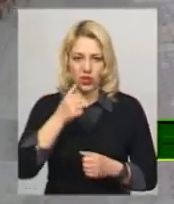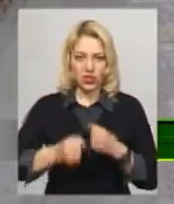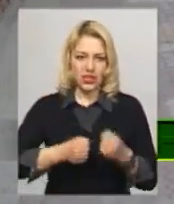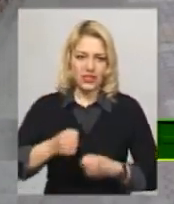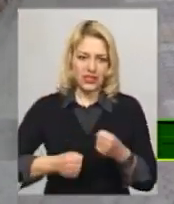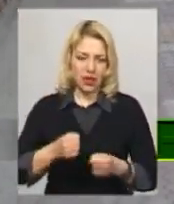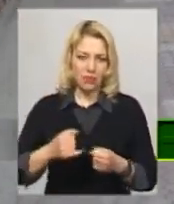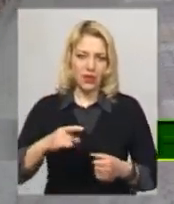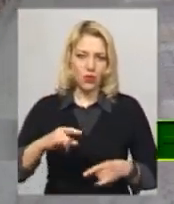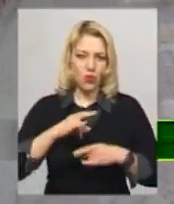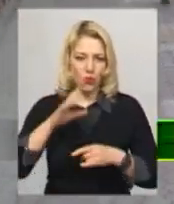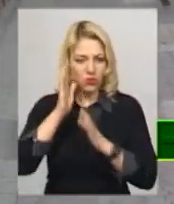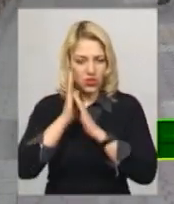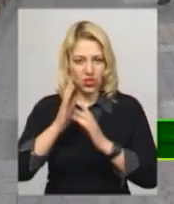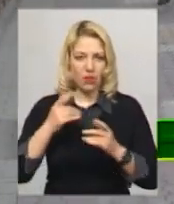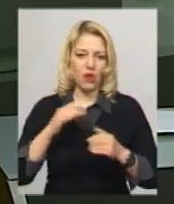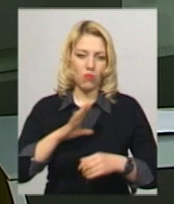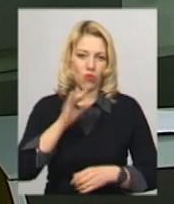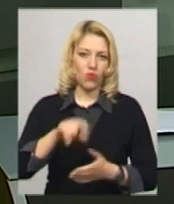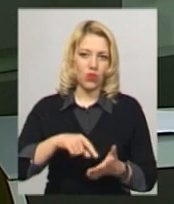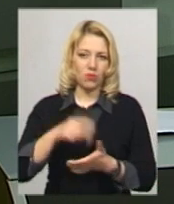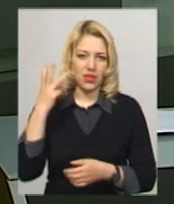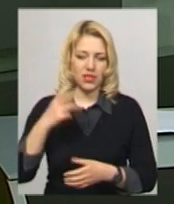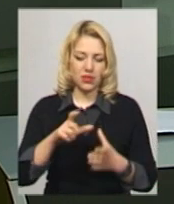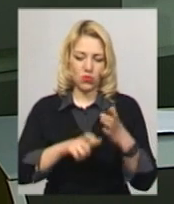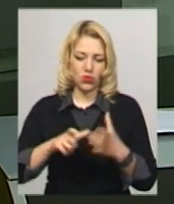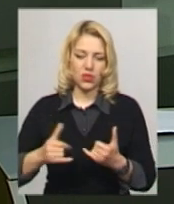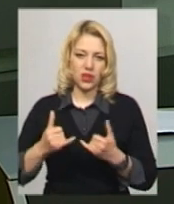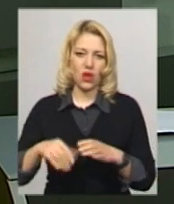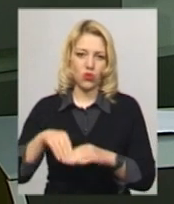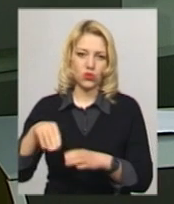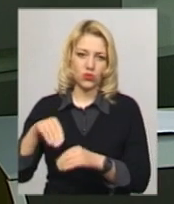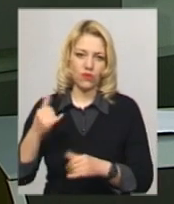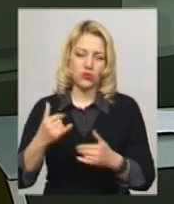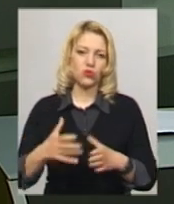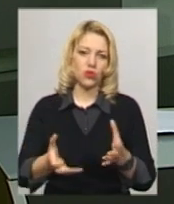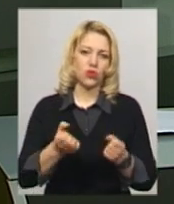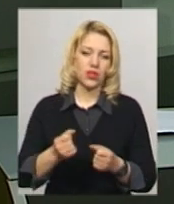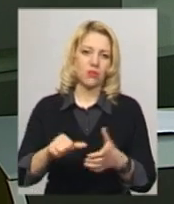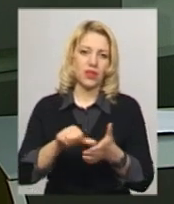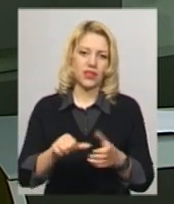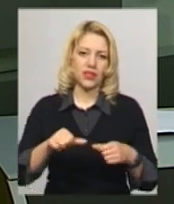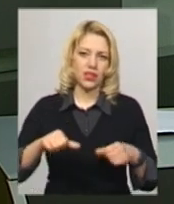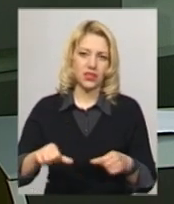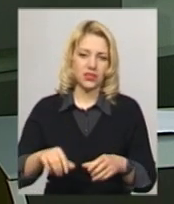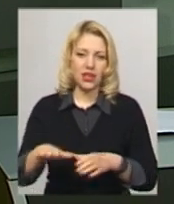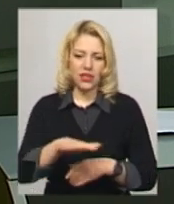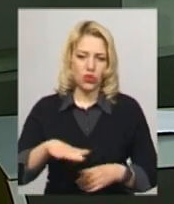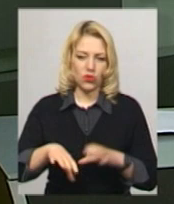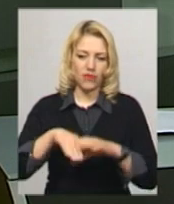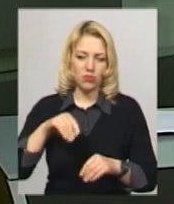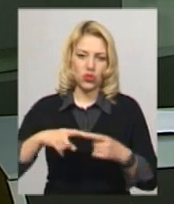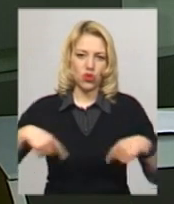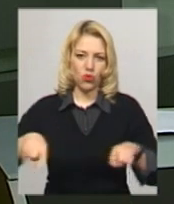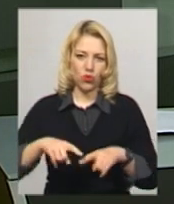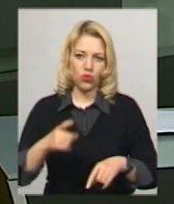піжамах відбувся сьогодні у Хмельницькому. Бюлетені для голосування сьогодні отримали дільниці територіального виборчого округу номер